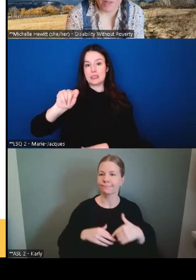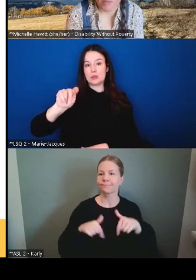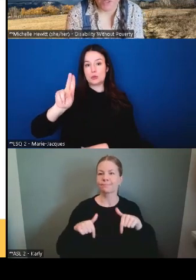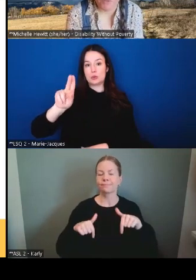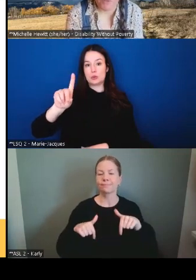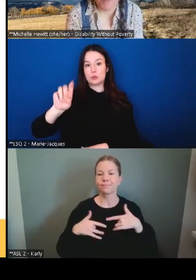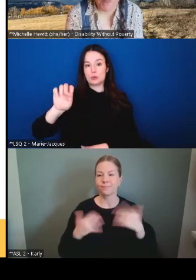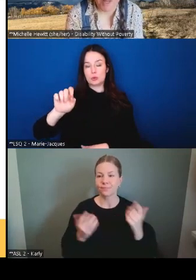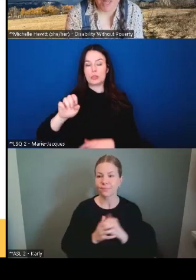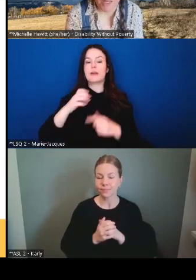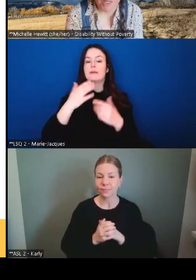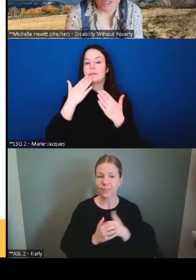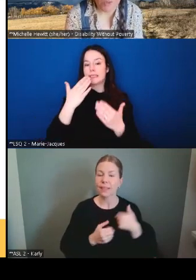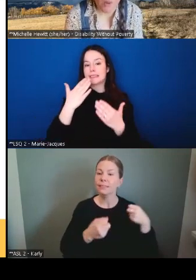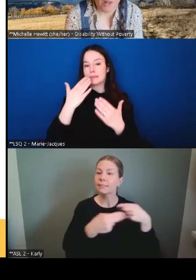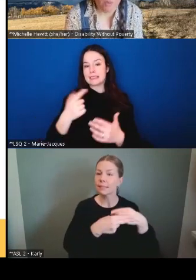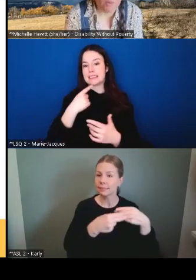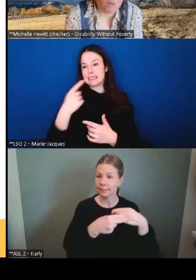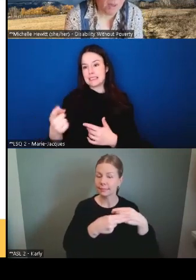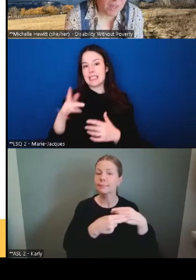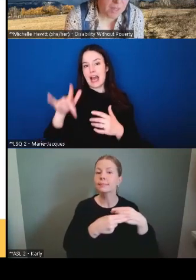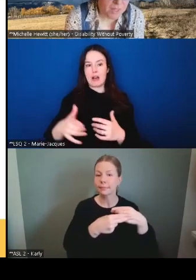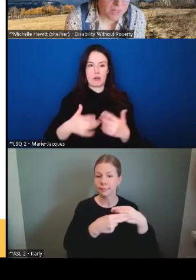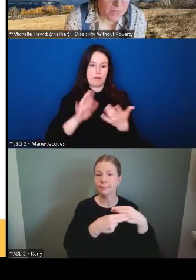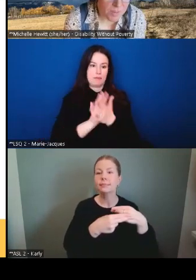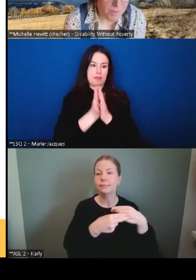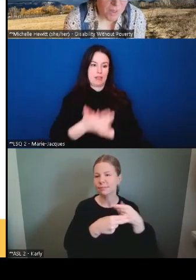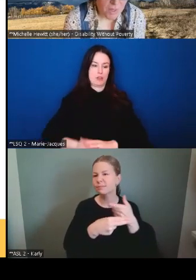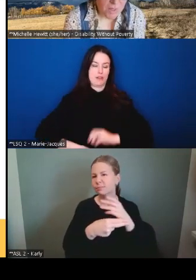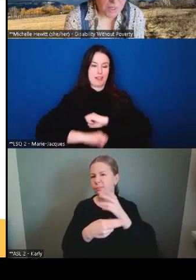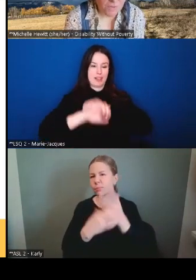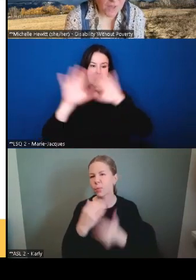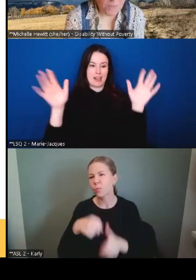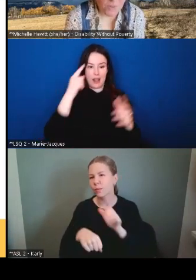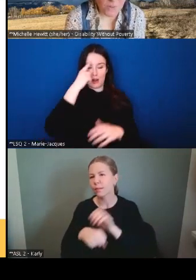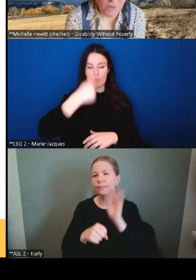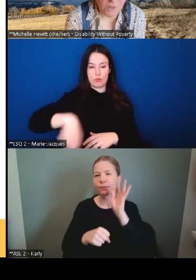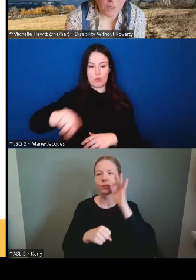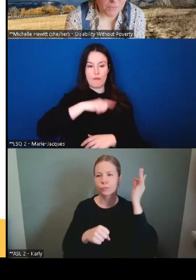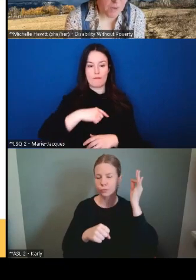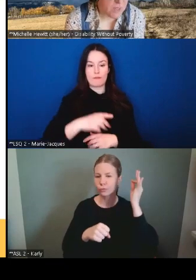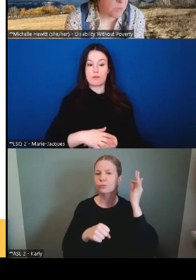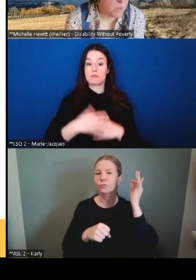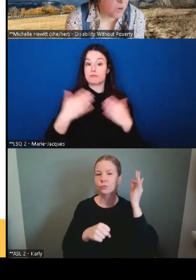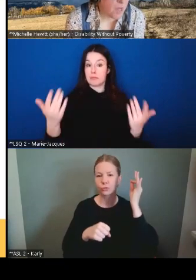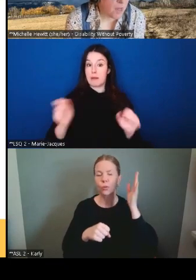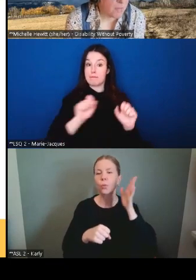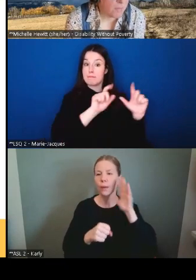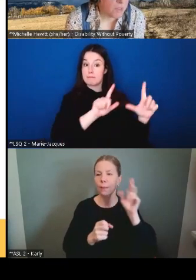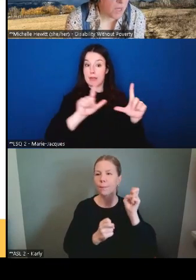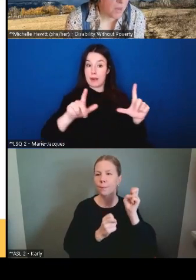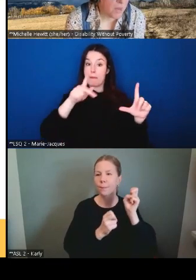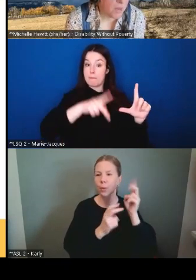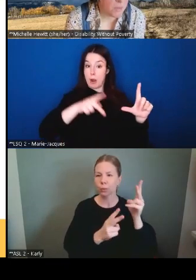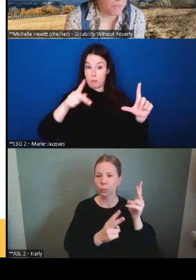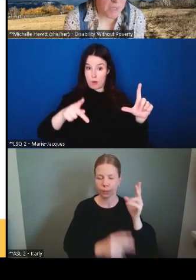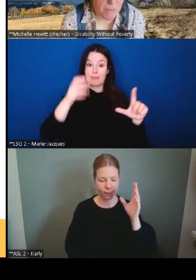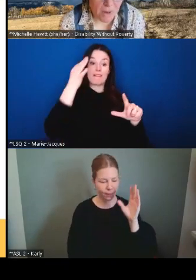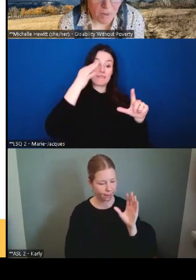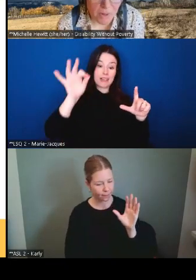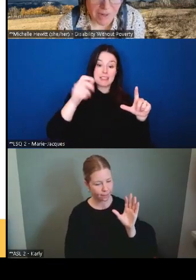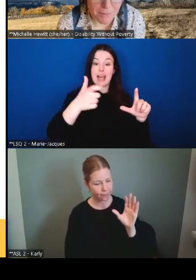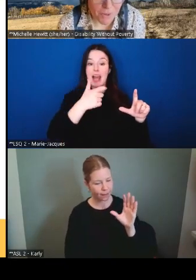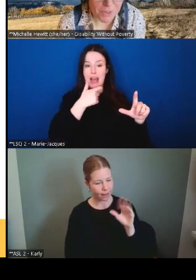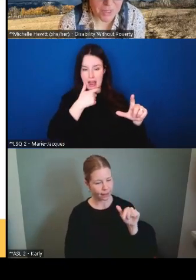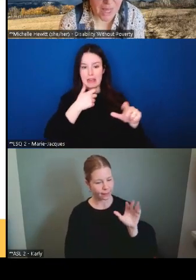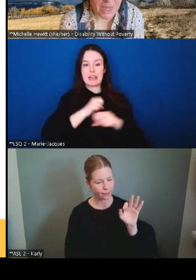aussi transparent que possible. nous allons vous offrir la présentation PowerPoint en français et en anglais